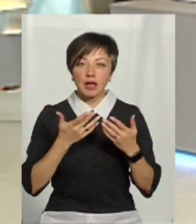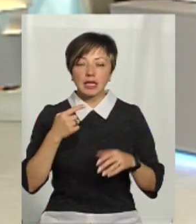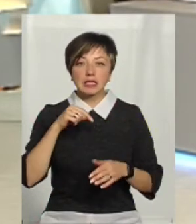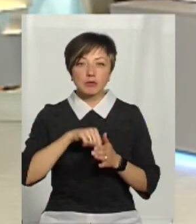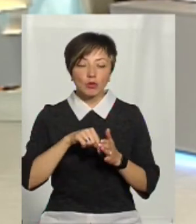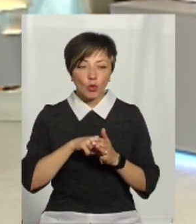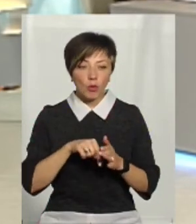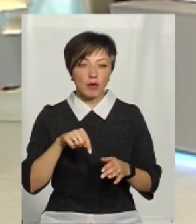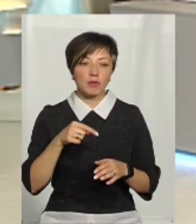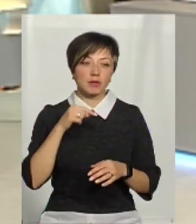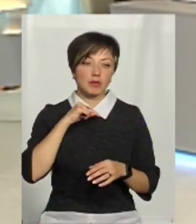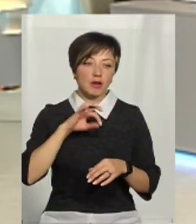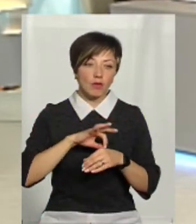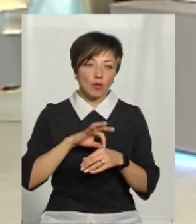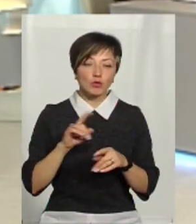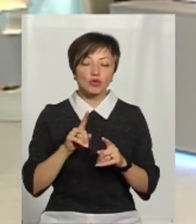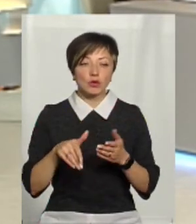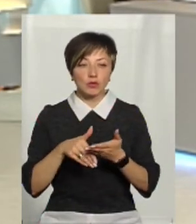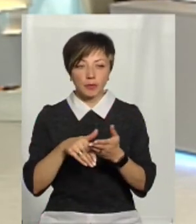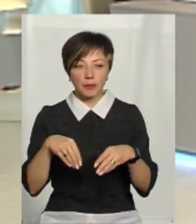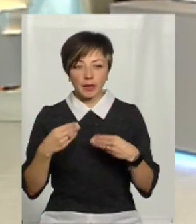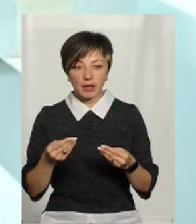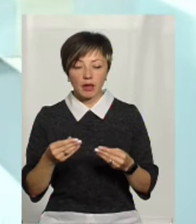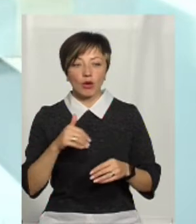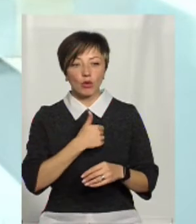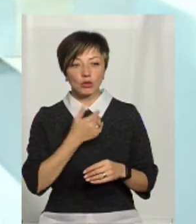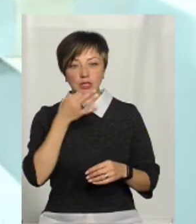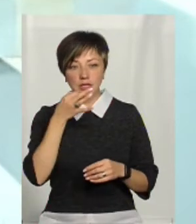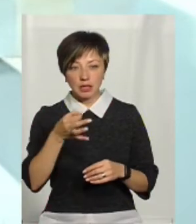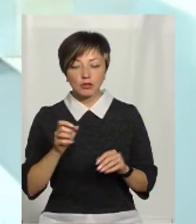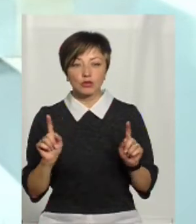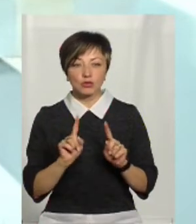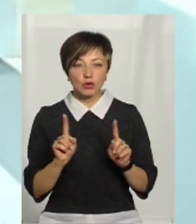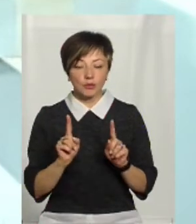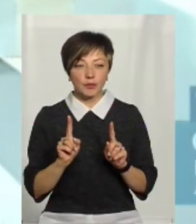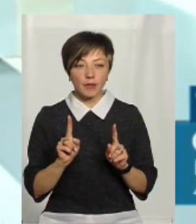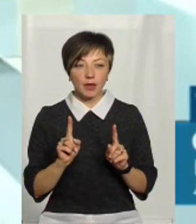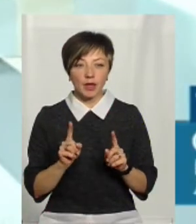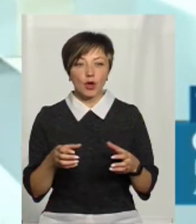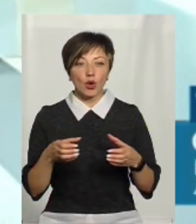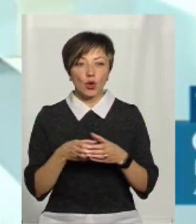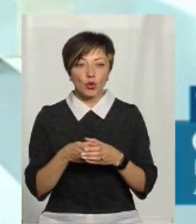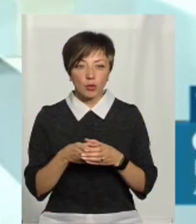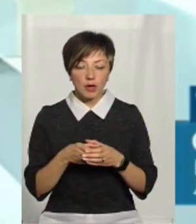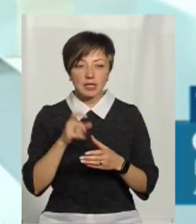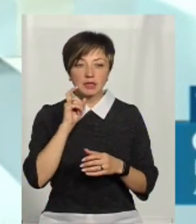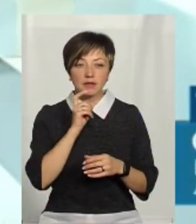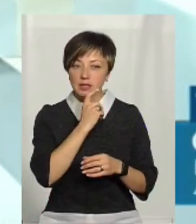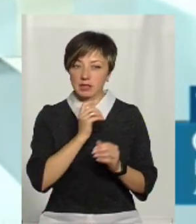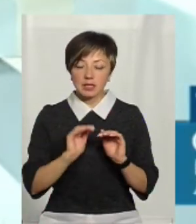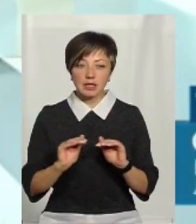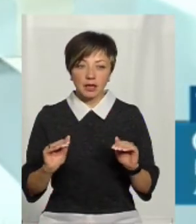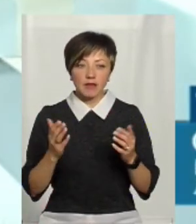якимось симптомами, і яка їм надавалась допомога. Хочу вам зазначити, що група з вінницьких